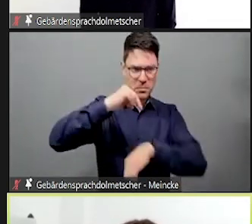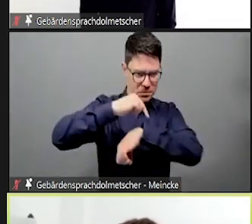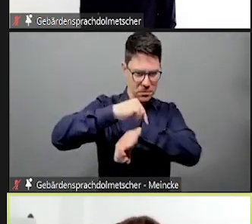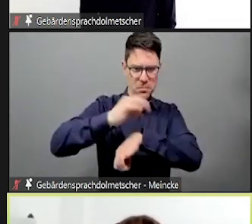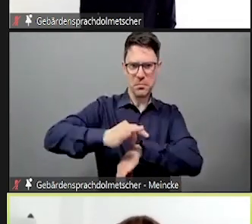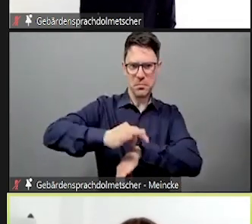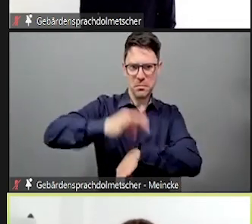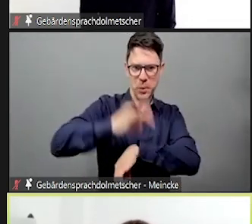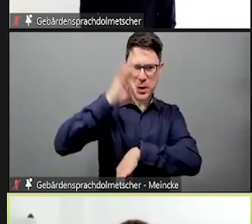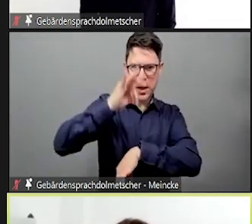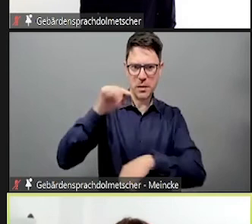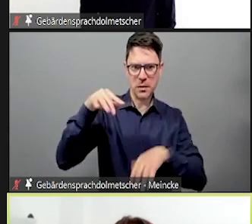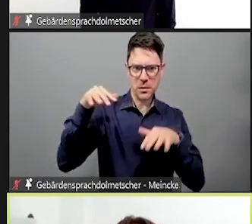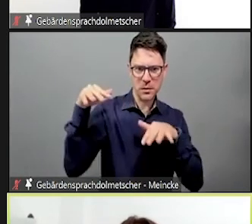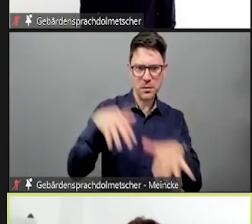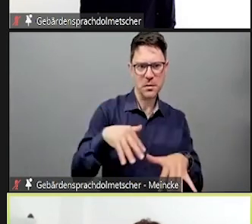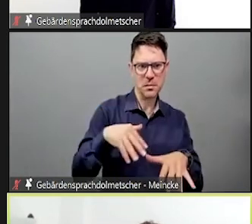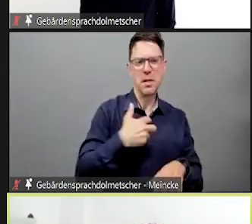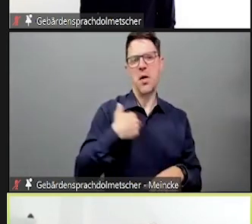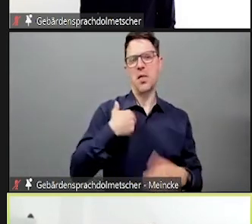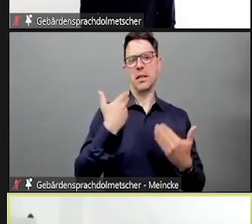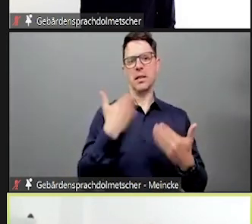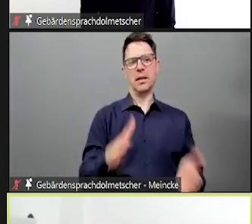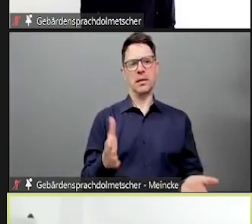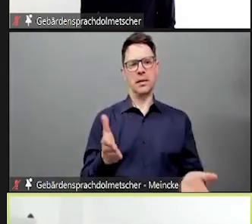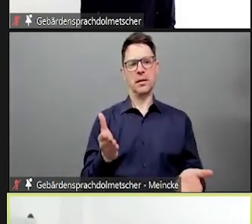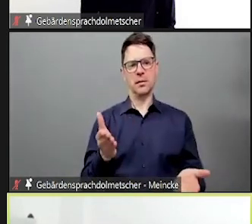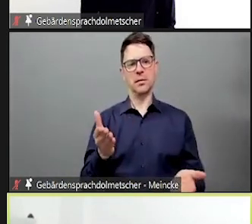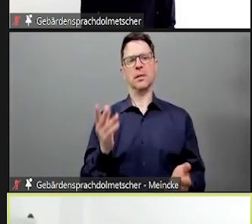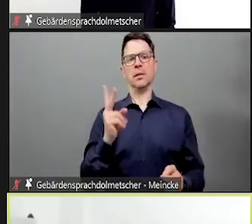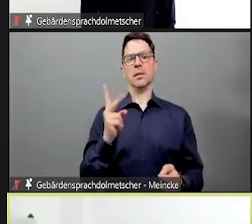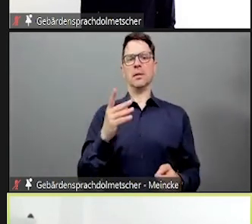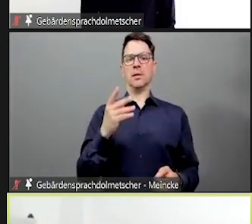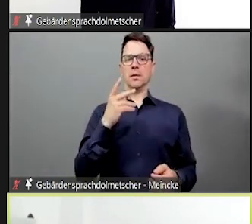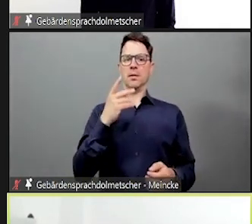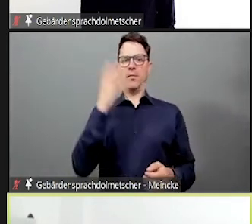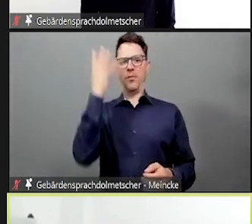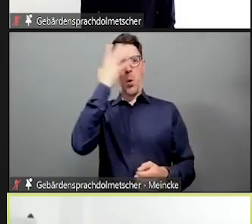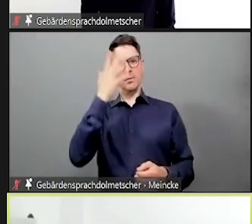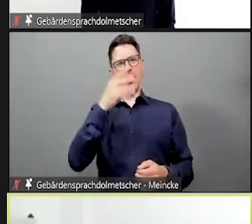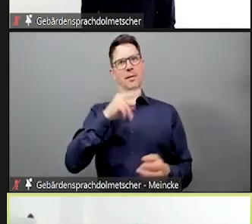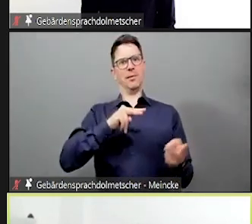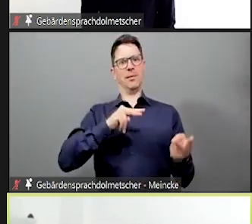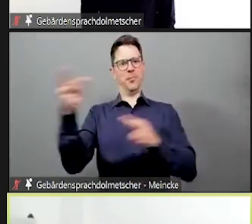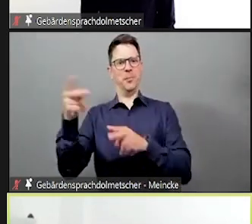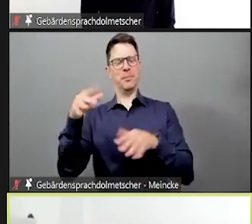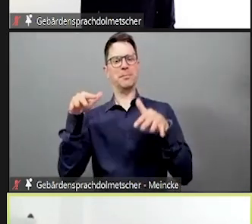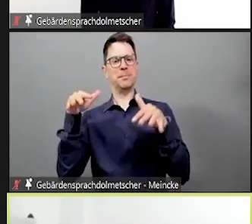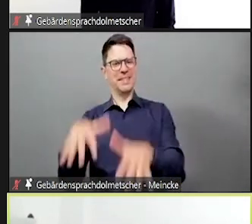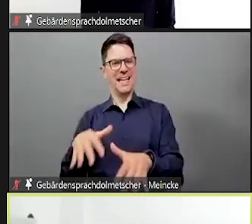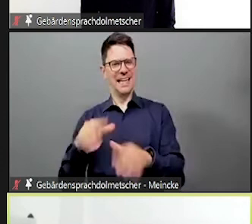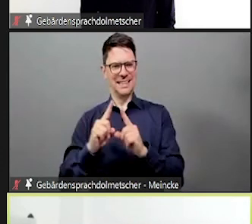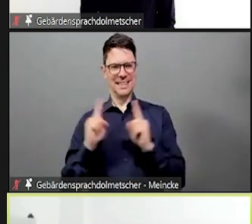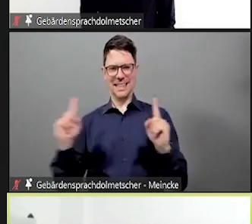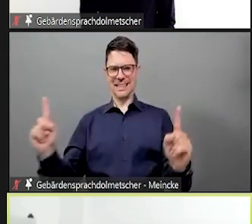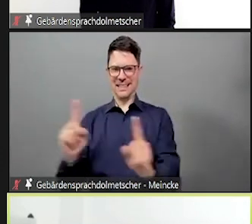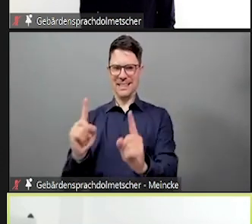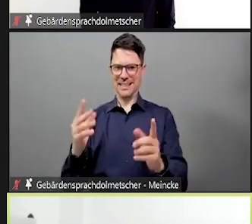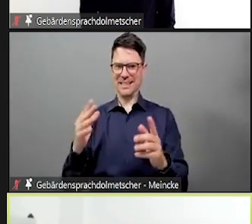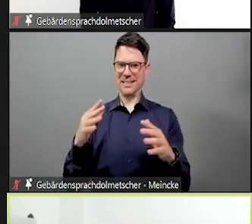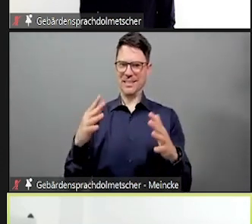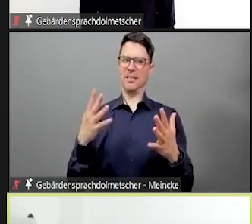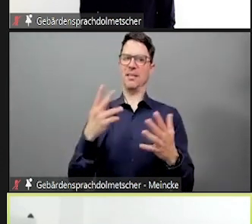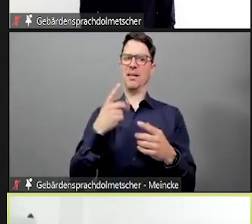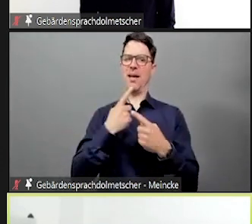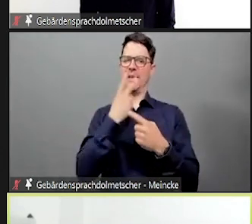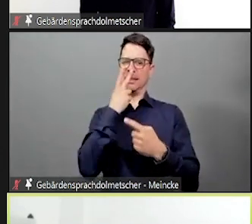Bildengruppen, Kennenlerngespräche finden statt. Das haben sie in digitalen Veranstaltungen ganz oft nicht. Wer früher da ist, muss halt länger warten und guckt auf schwarze